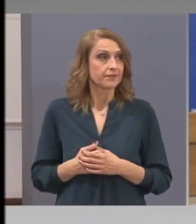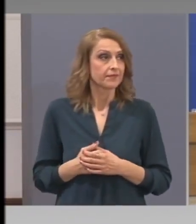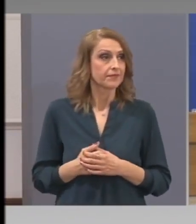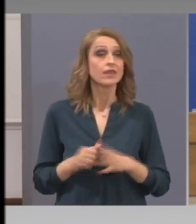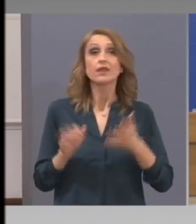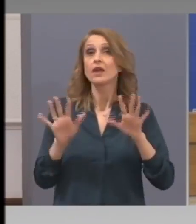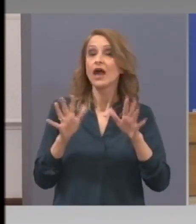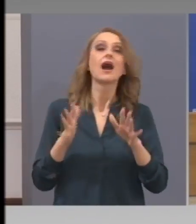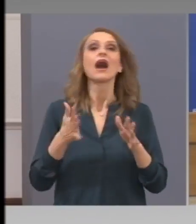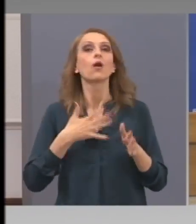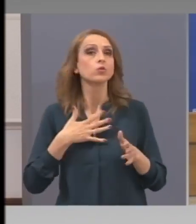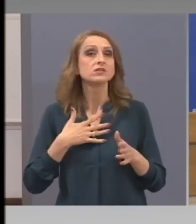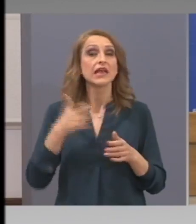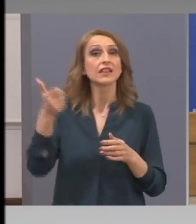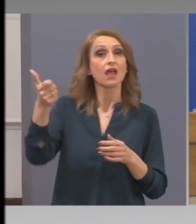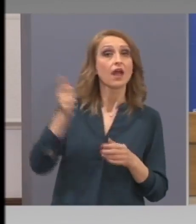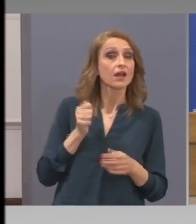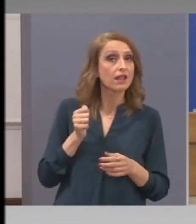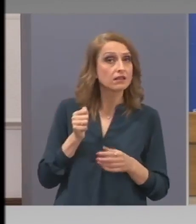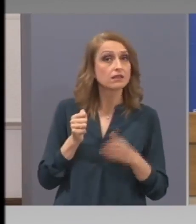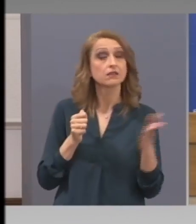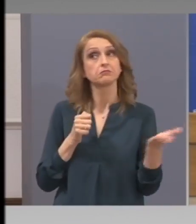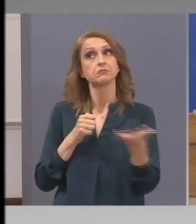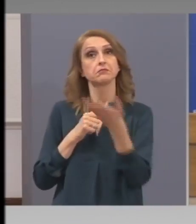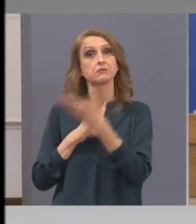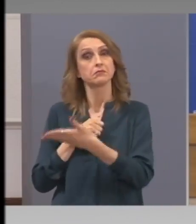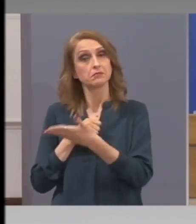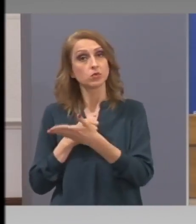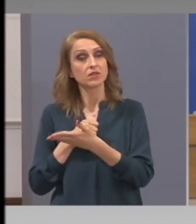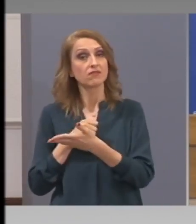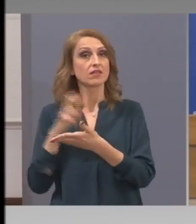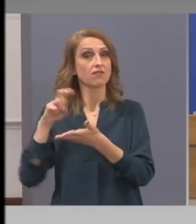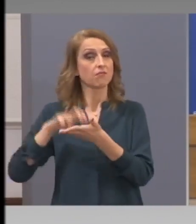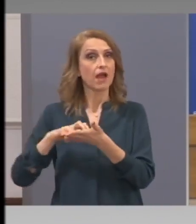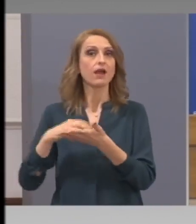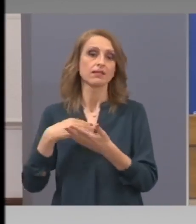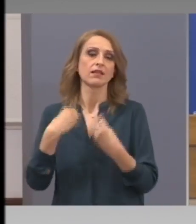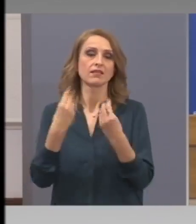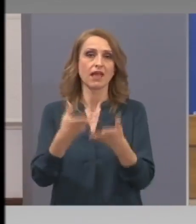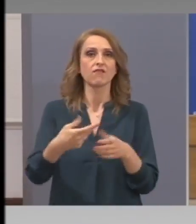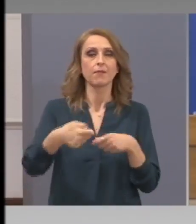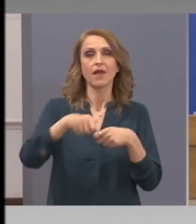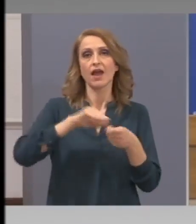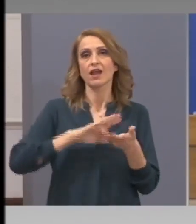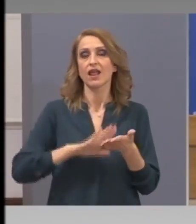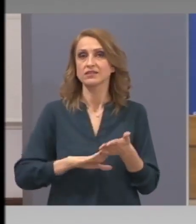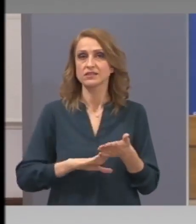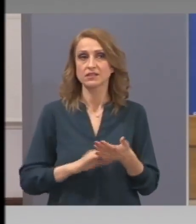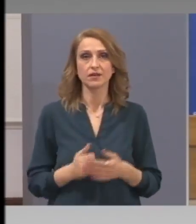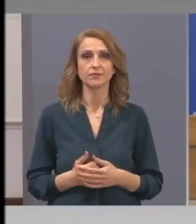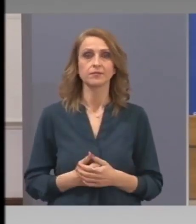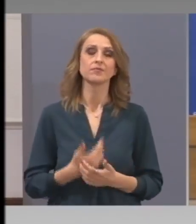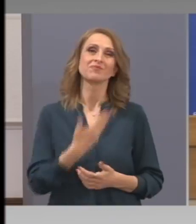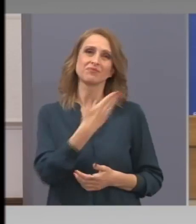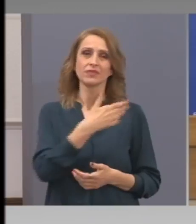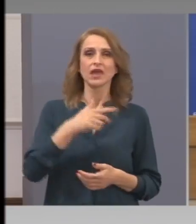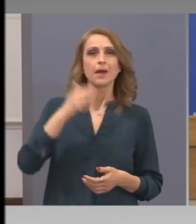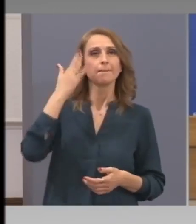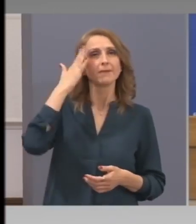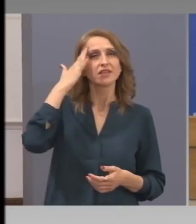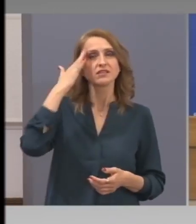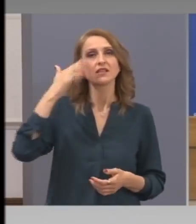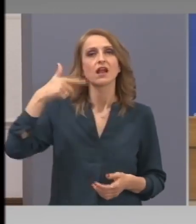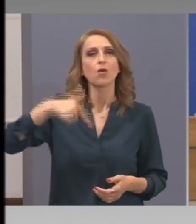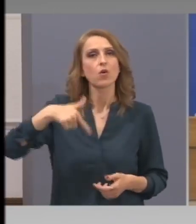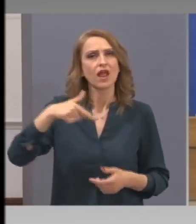Ако искате кредит, отивате в БВР, взимате, ние гарантираме. Но, го рано да обясни финанса